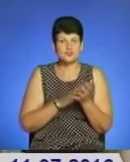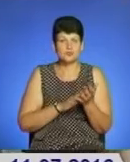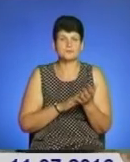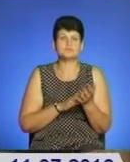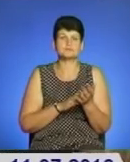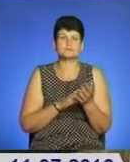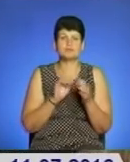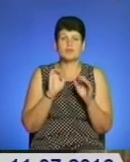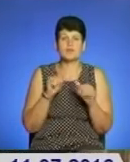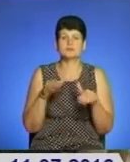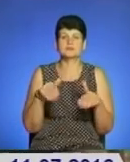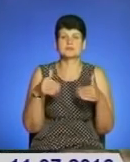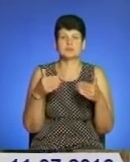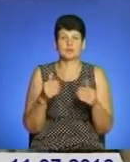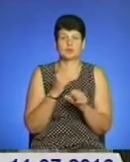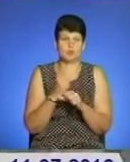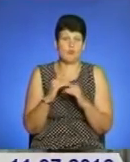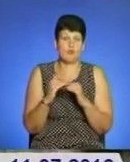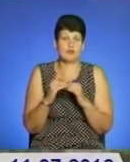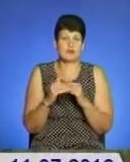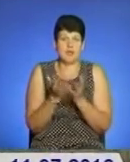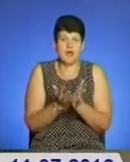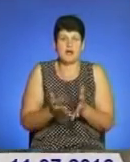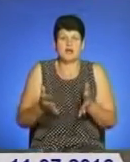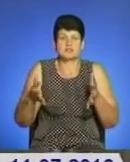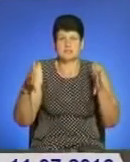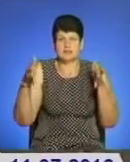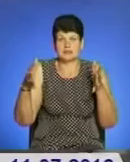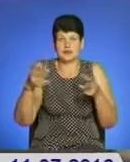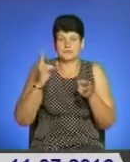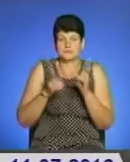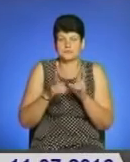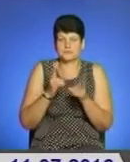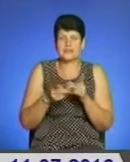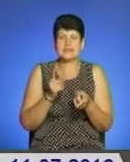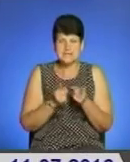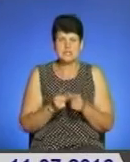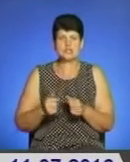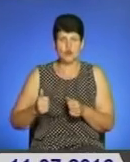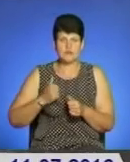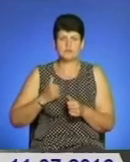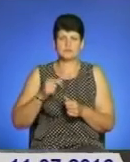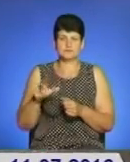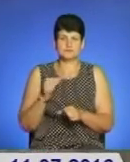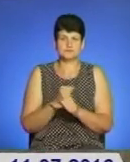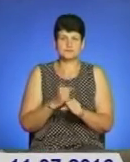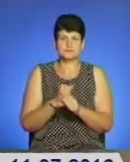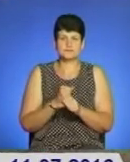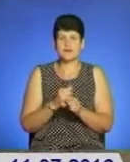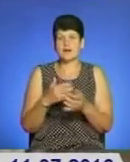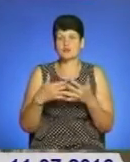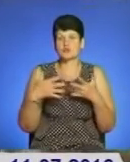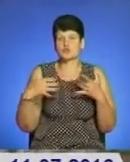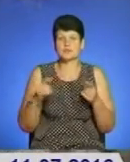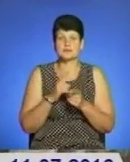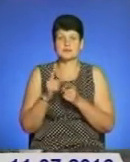скуштувати, готована в польових умовах, на казанах, зготована справді військовими. І асортимент кожного дня